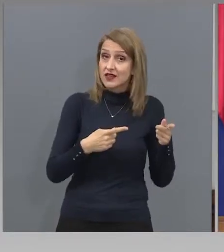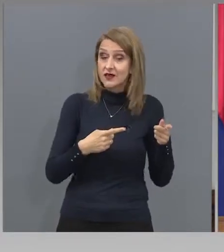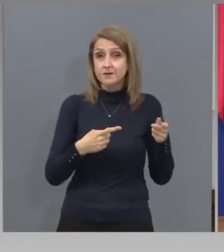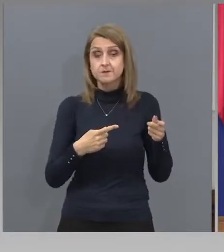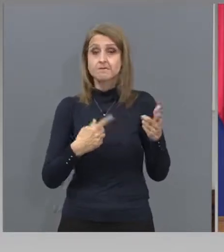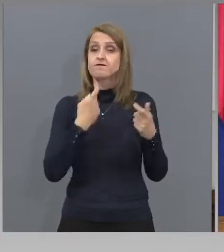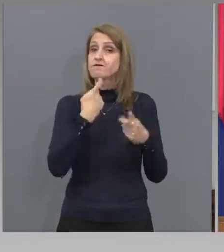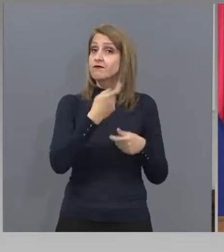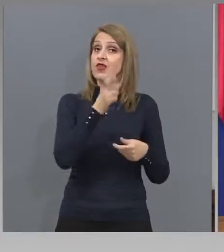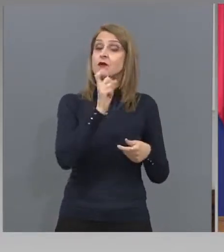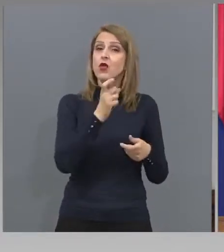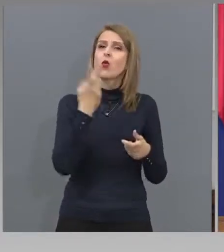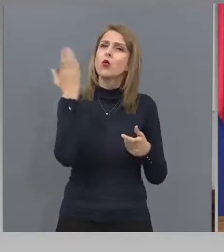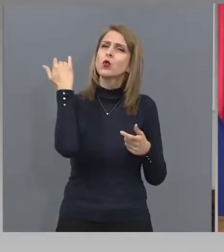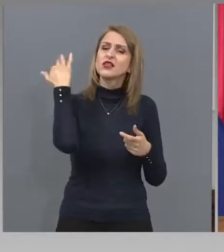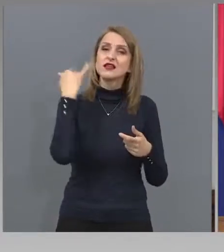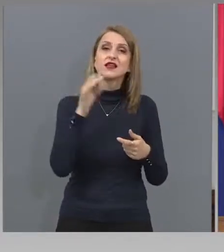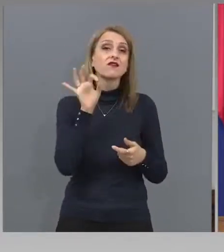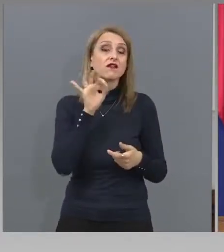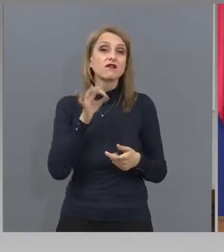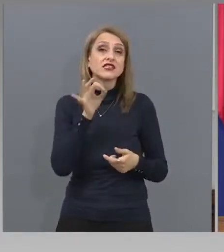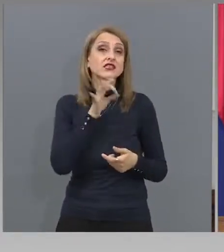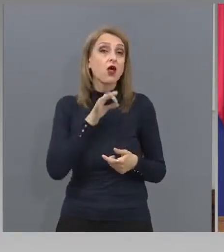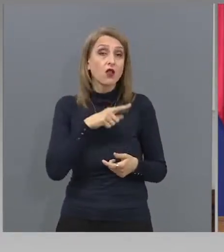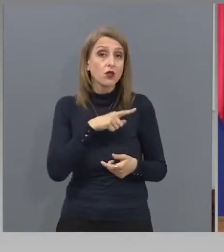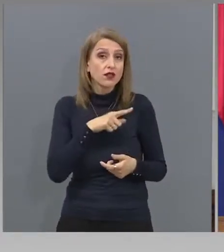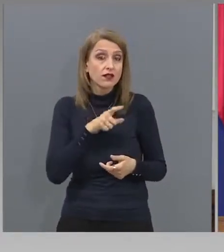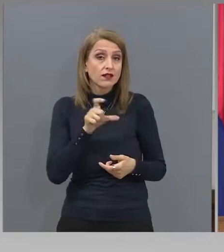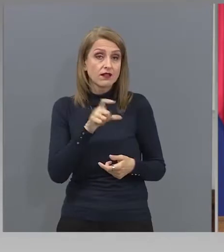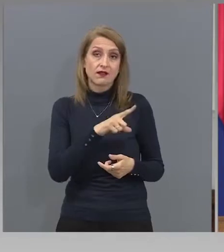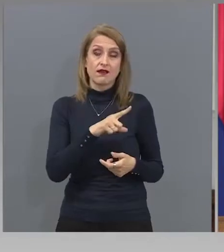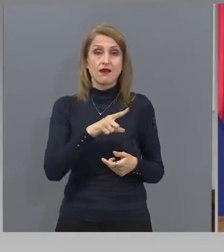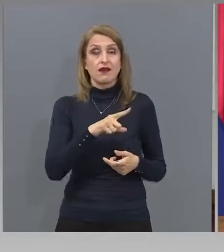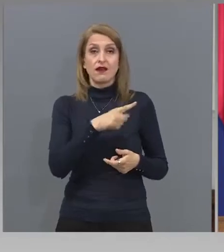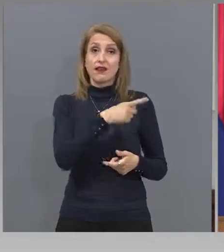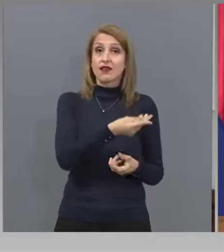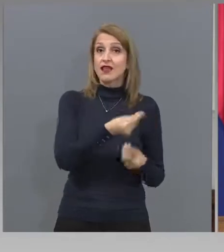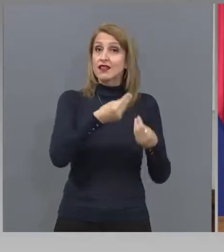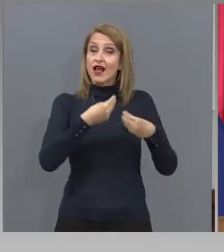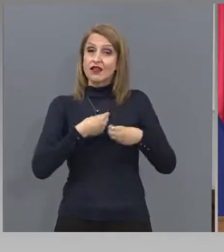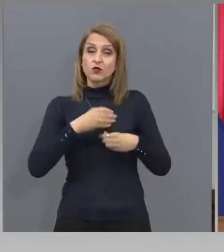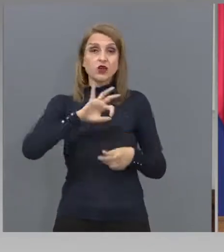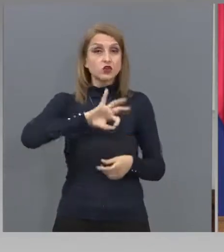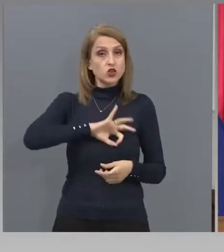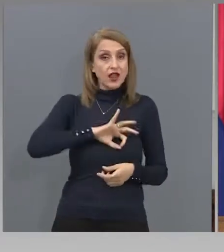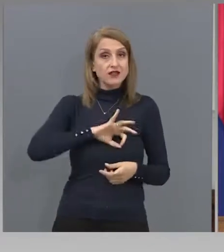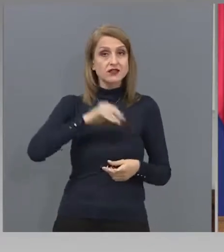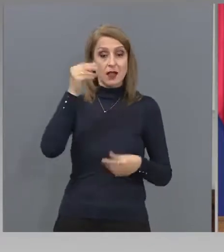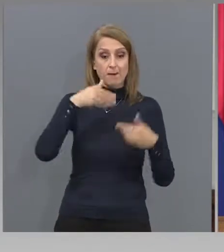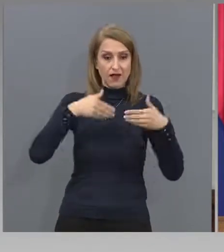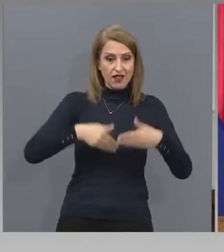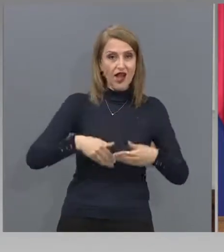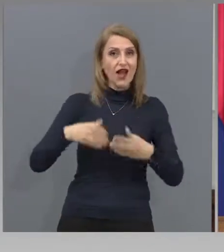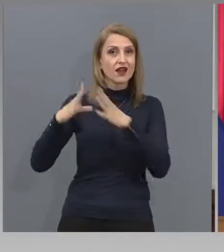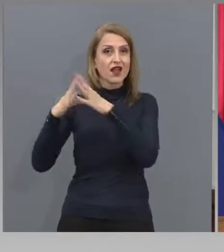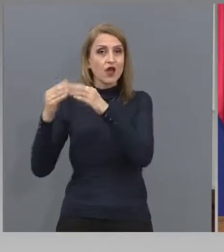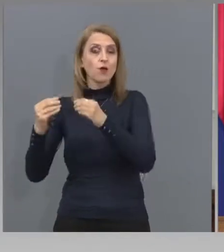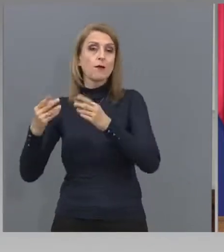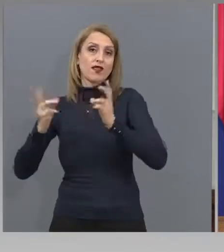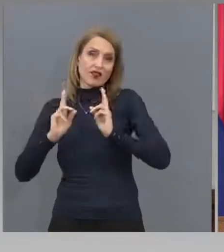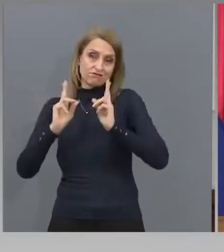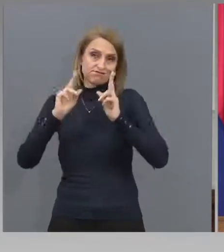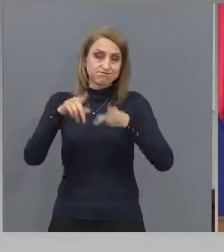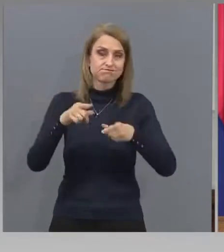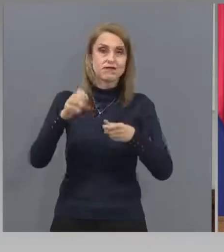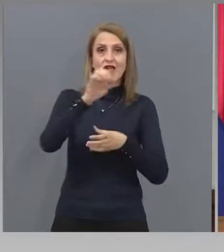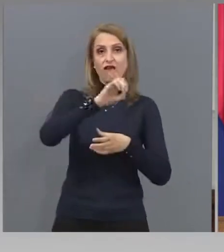годините назад в Солун дадоха шанс на България и Румъния да тръгнат по пътя на Европейския съюз. Така за